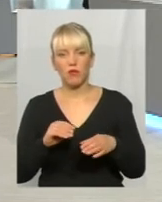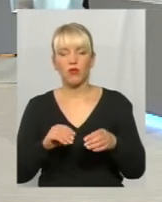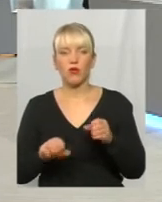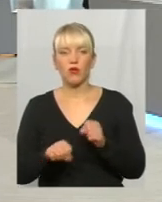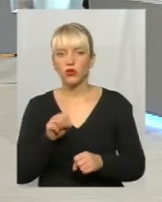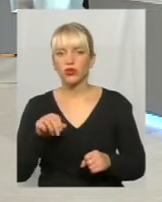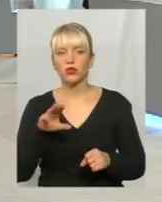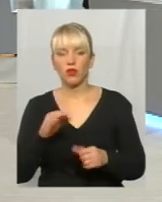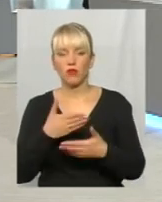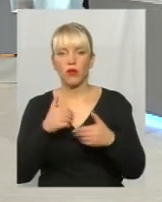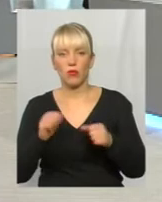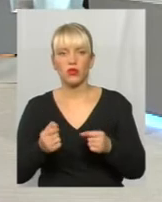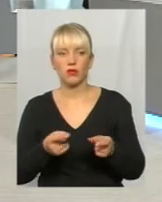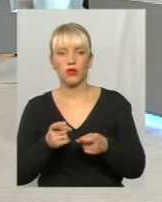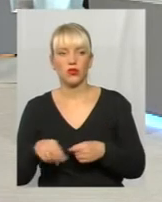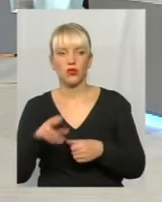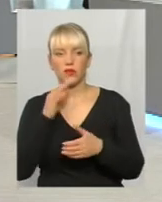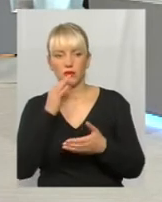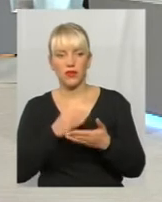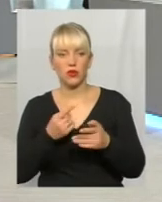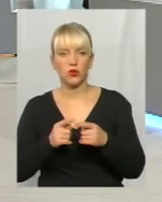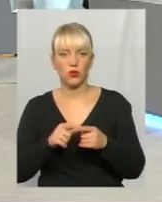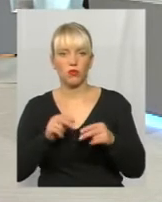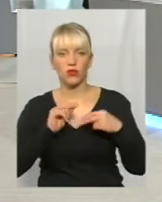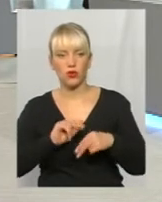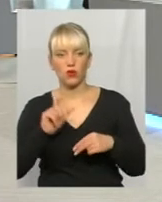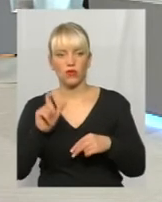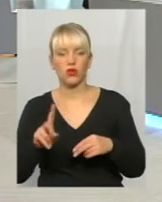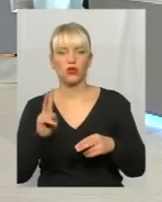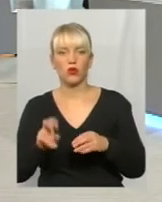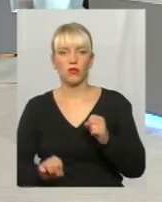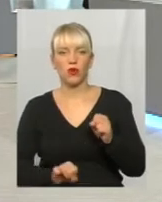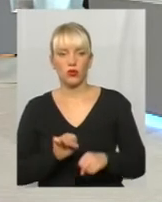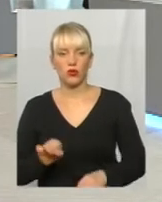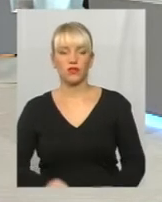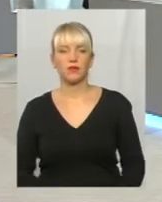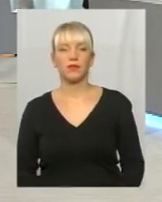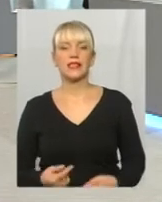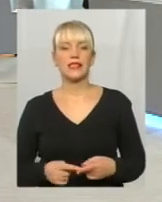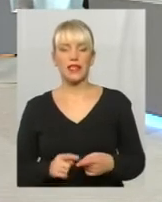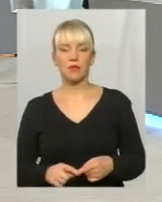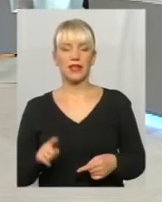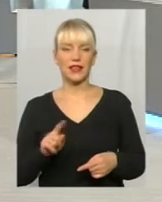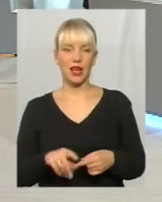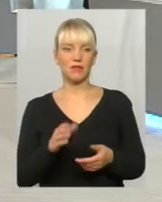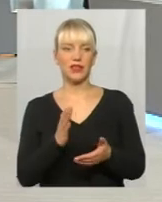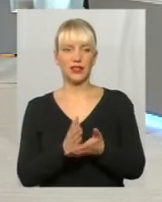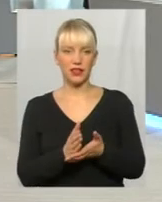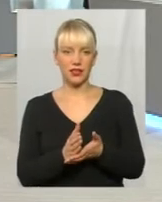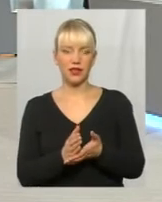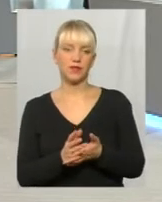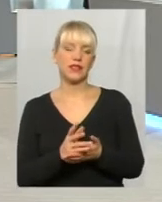ми можемо притягнути до відповідальності ту посадову особу, яка порушила. Це принаймні є певна